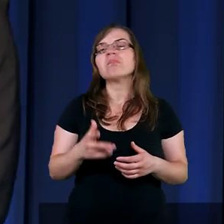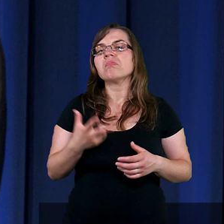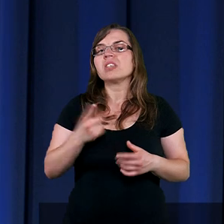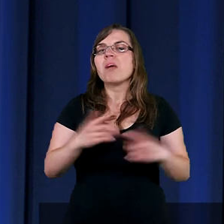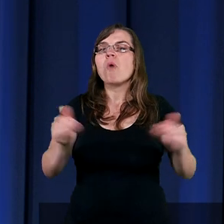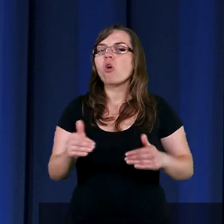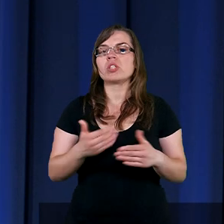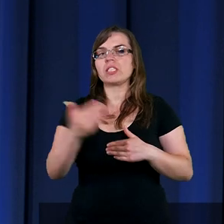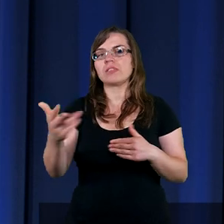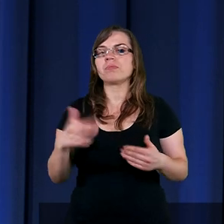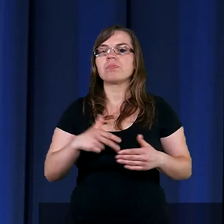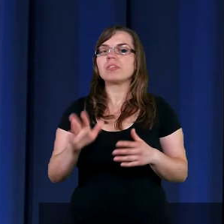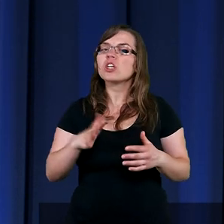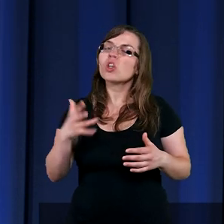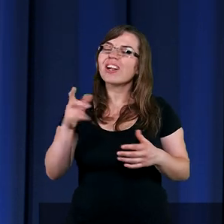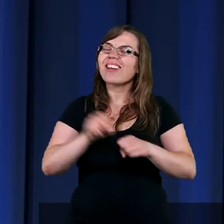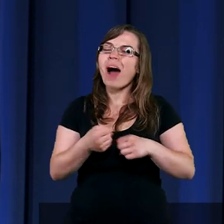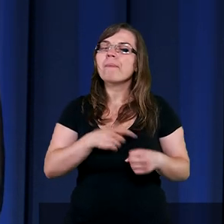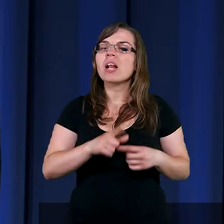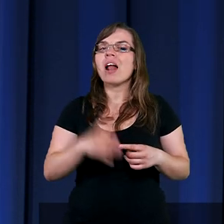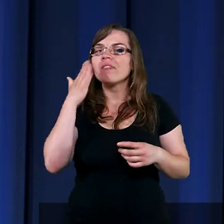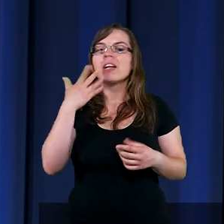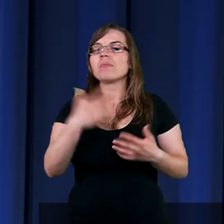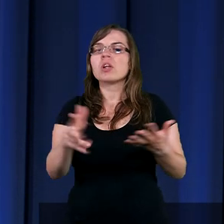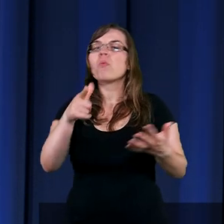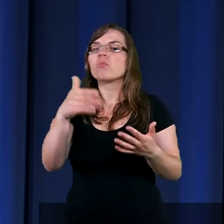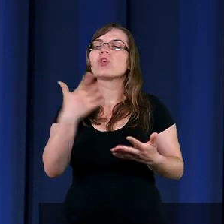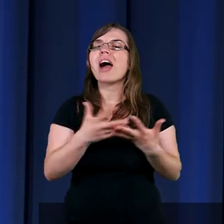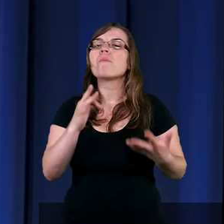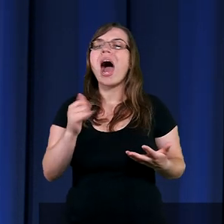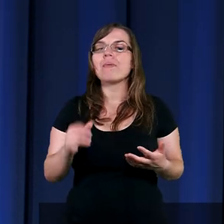Nie mogę tego zrobić. Tu w ziemi moławskiej.